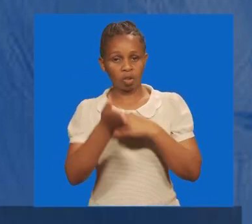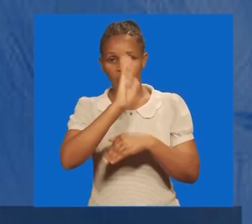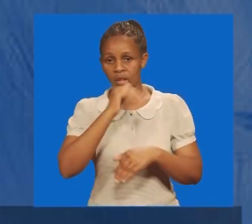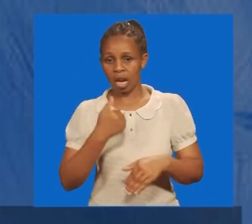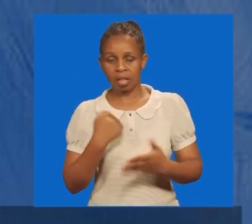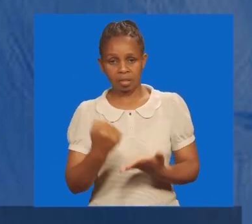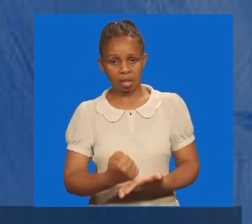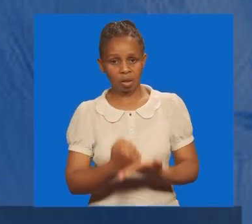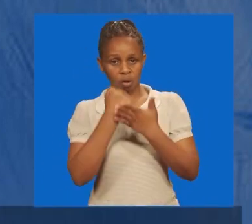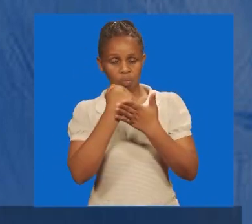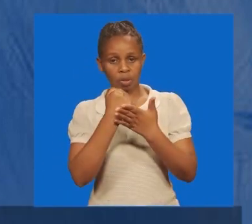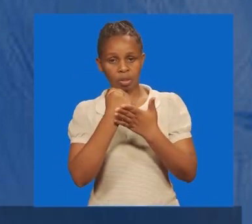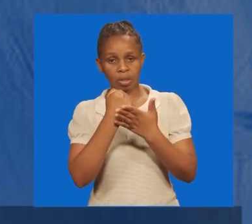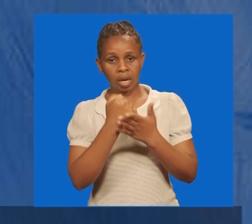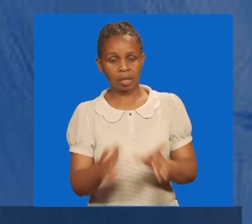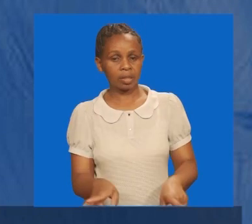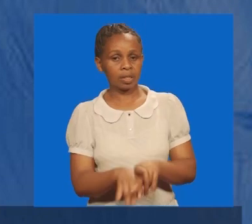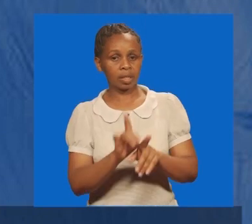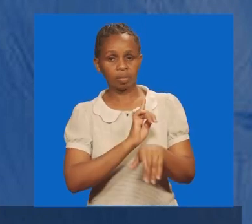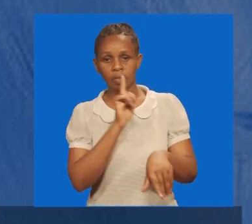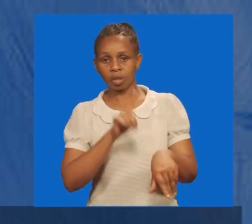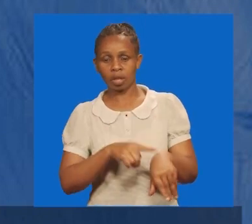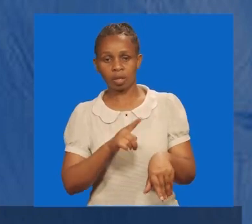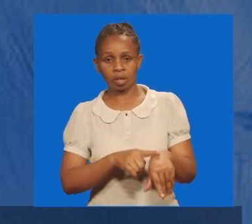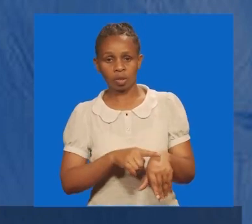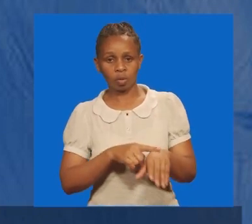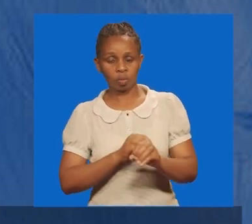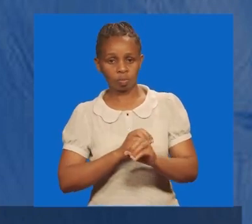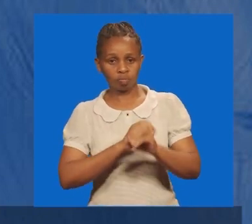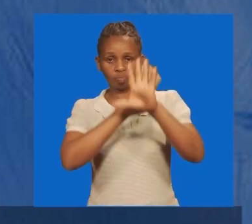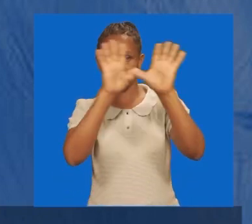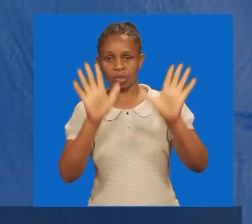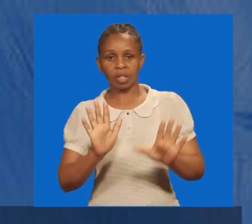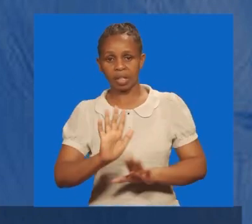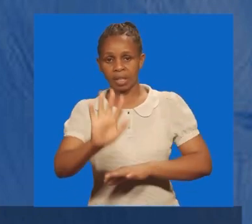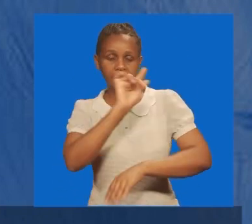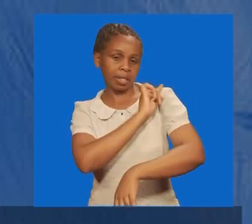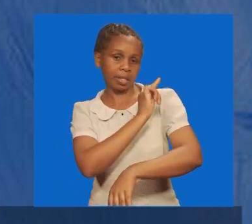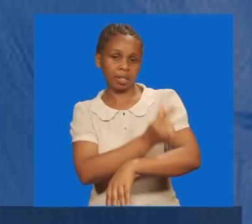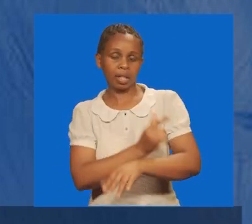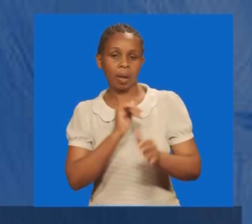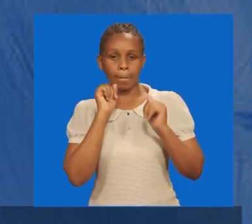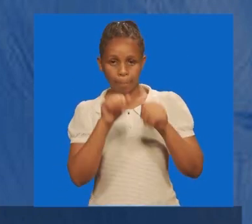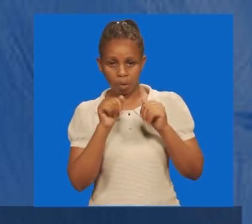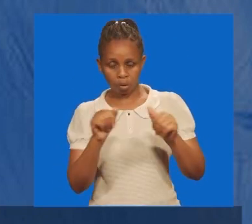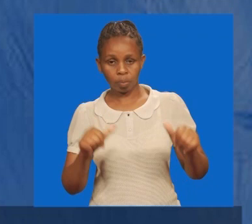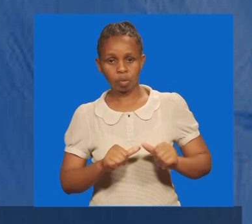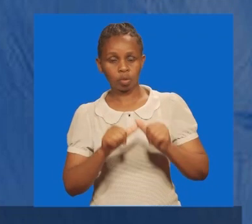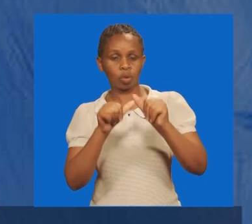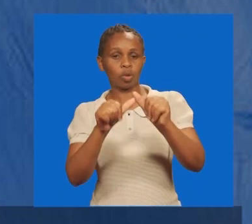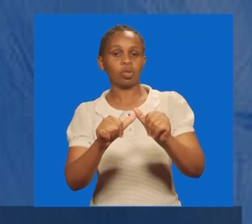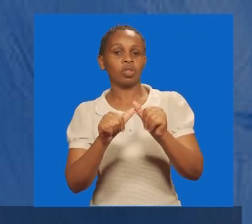buwana hame kuezesha, na buwana hame kujalia, na kufunulia naema yake, hili weze